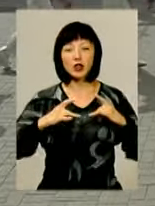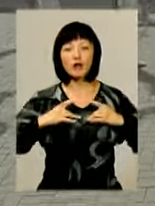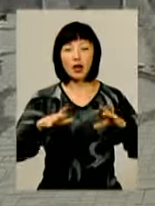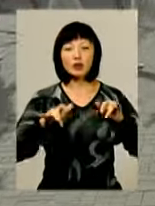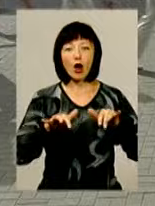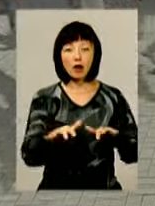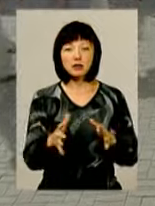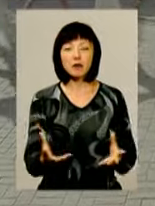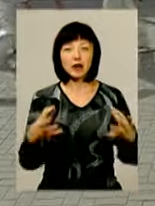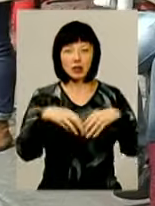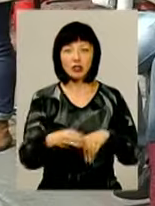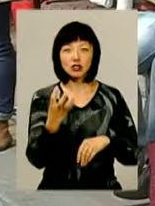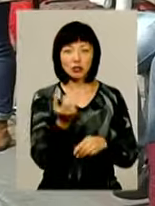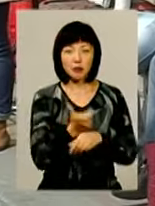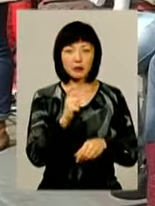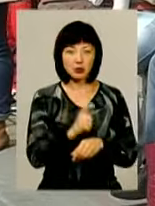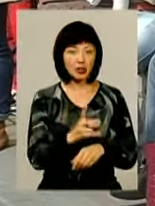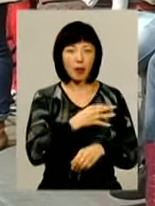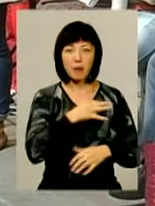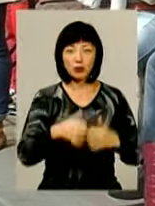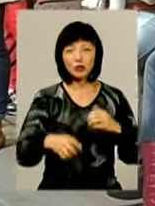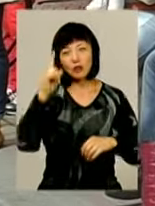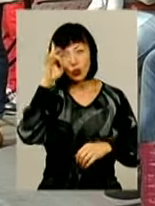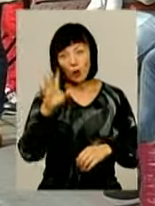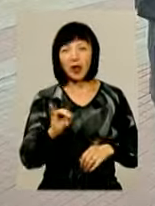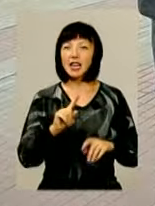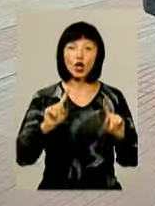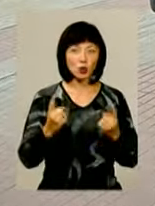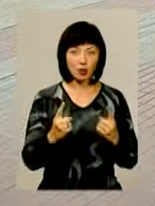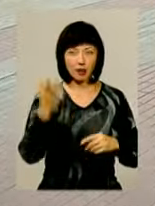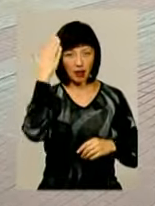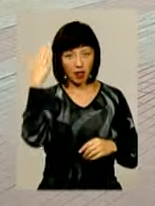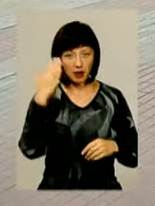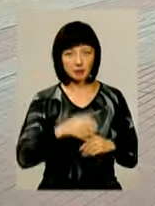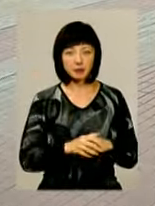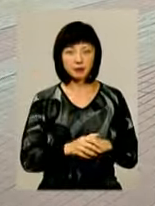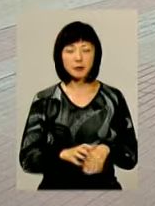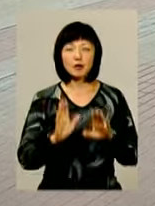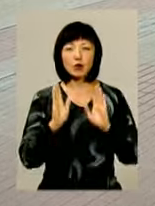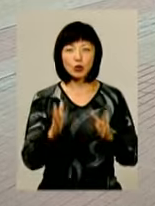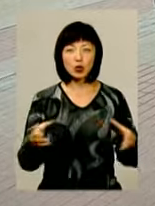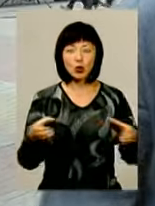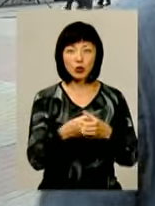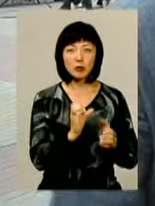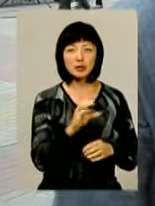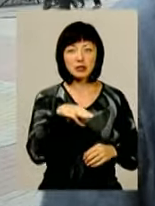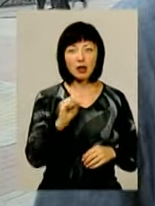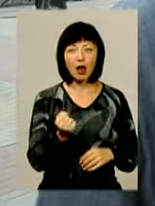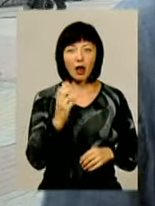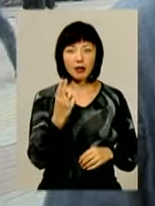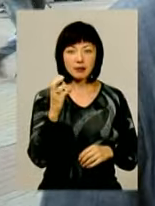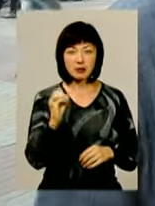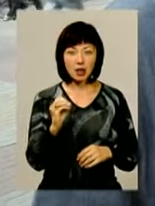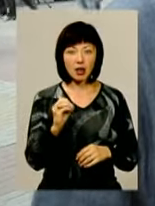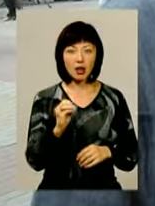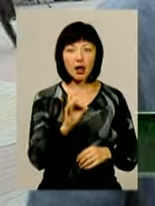ж акцію до них приєдналося ще більше небайдужих, відомих і не дуже талантів. Буде легендарна група «Станця» виступати. Оксана Радушинська –